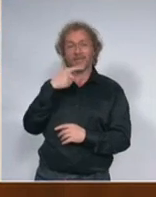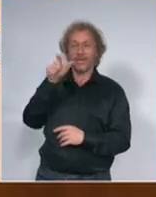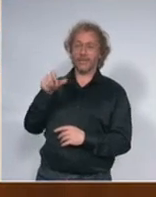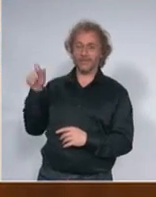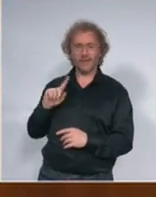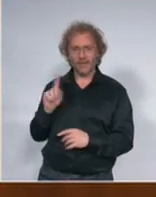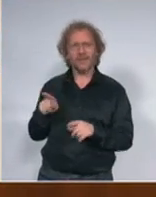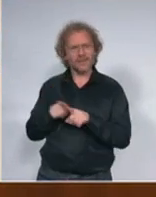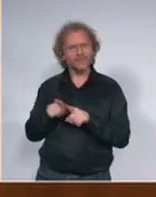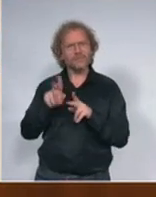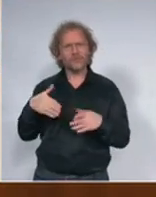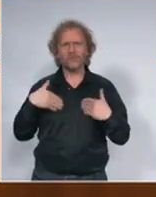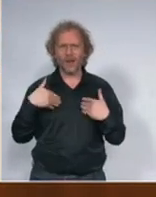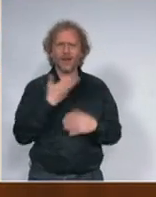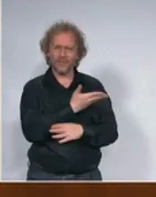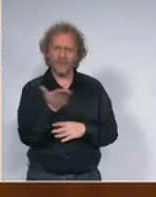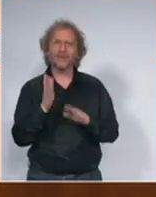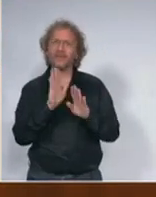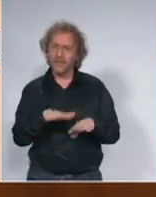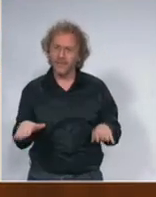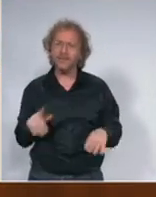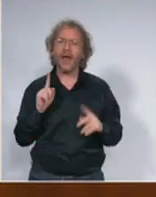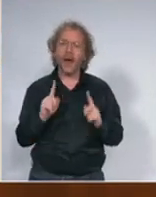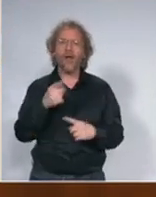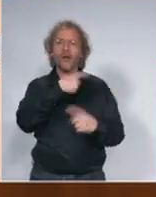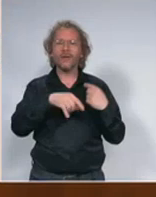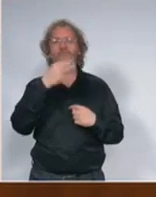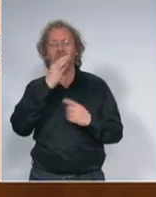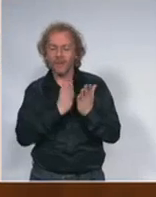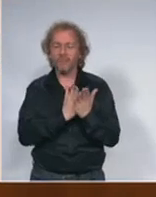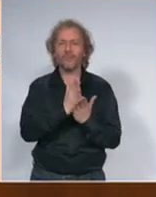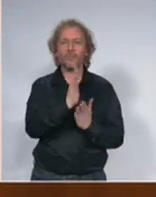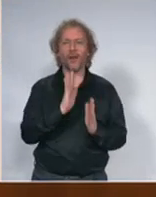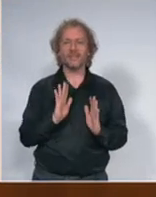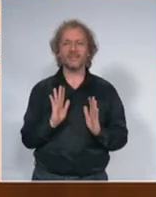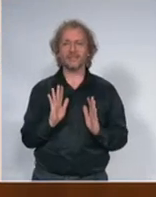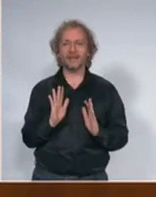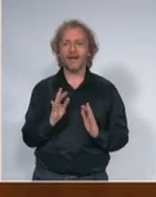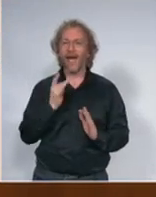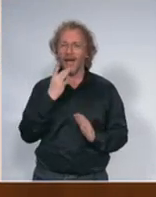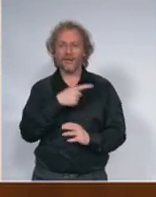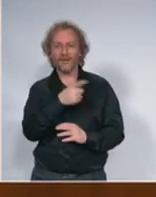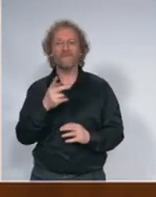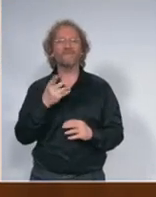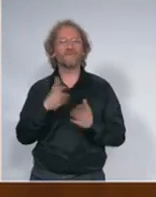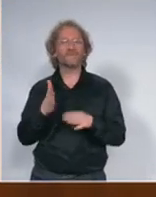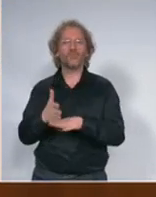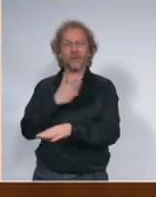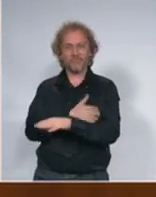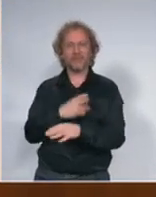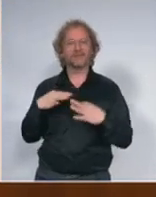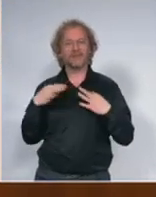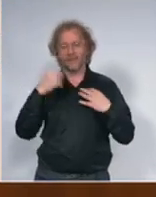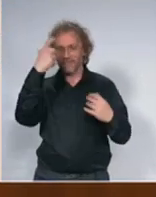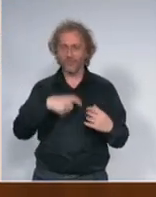i decu ali oni dobro prolaze ukoliko ukoliko su zdravi pazite molim vas ukoliko su